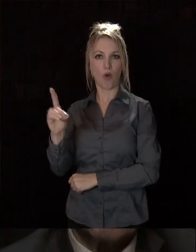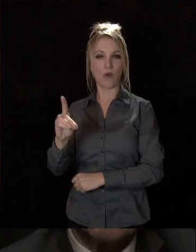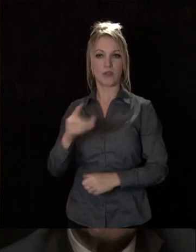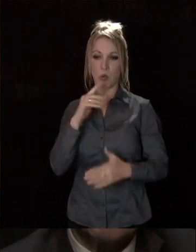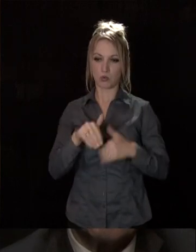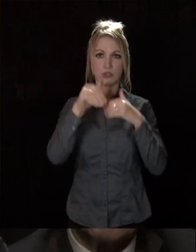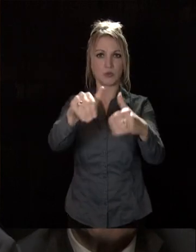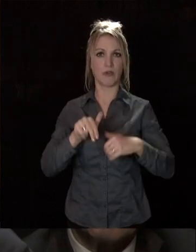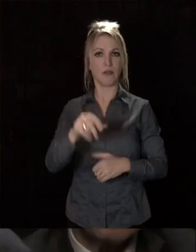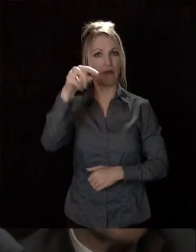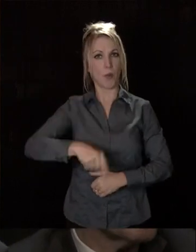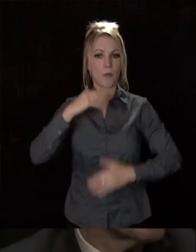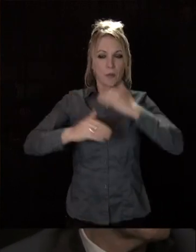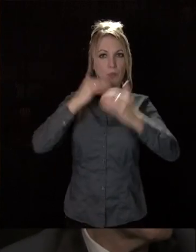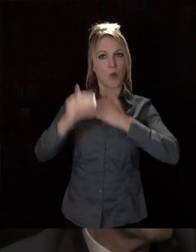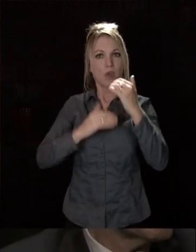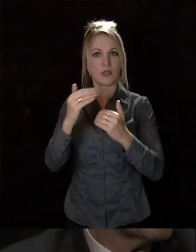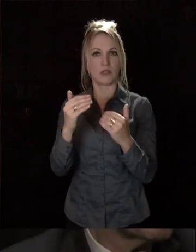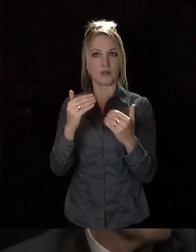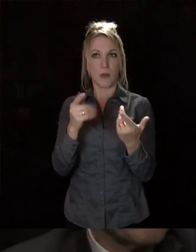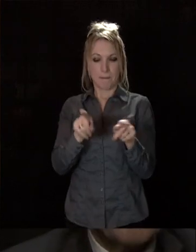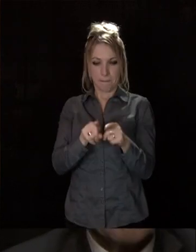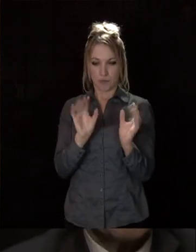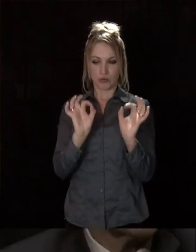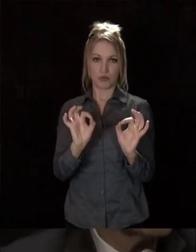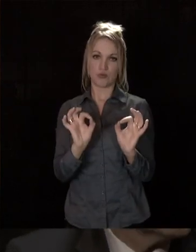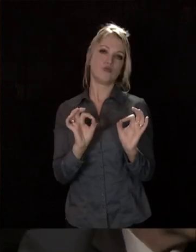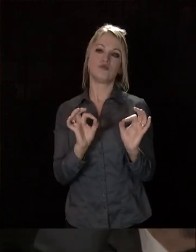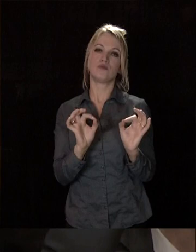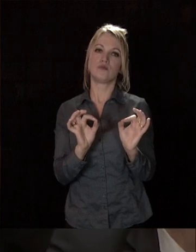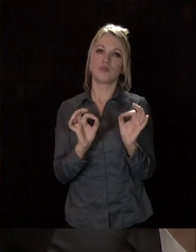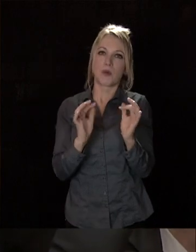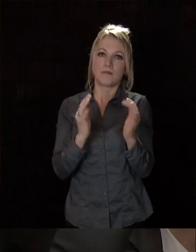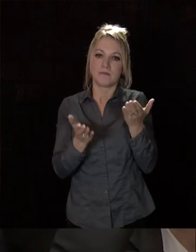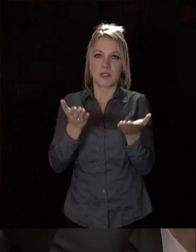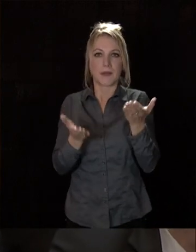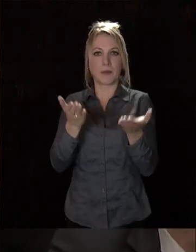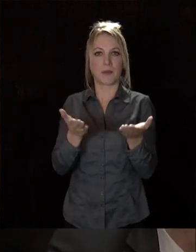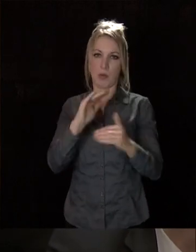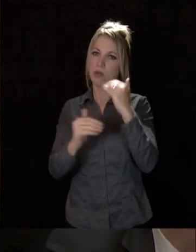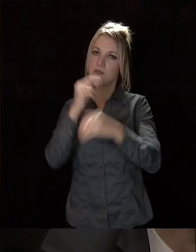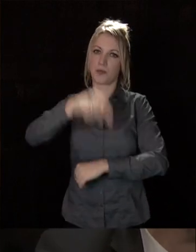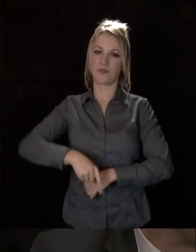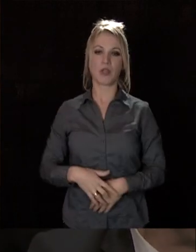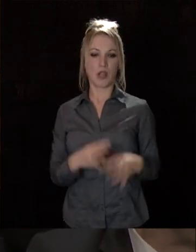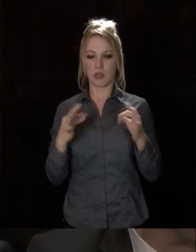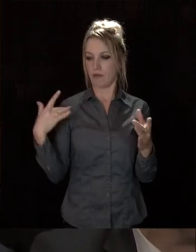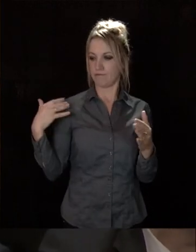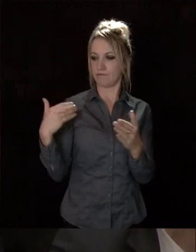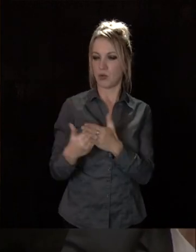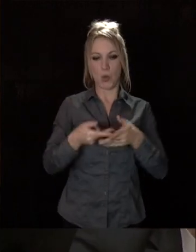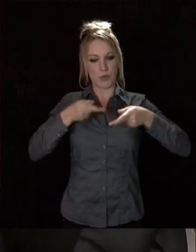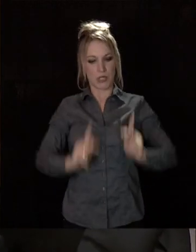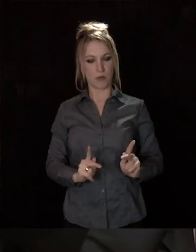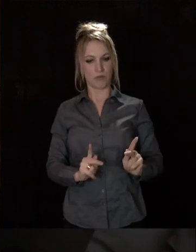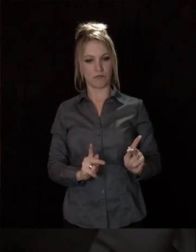continuer ainsi à progresser en population raisonnablement, de manière mesurée, mais à progresser. Le temps écoulé entre l'autorisation